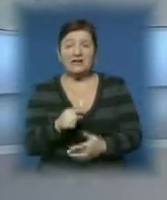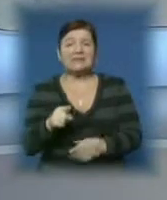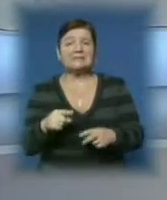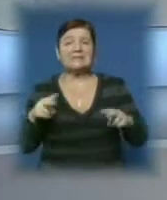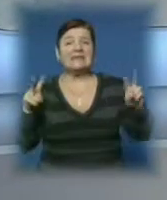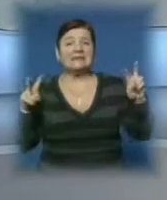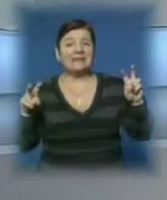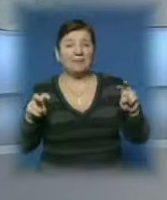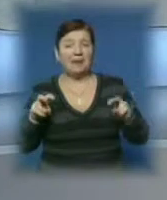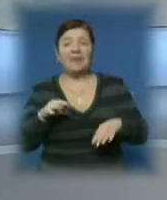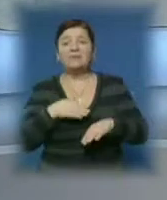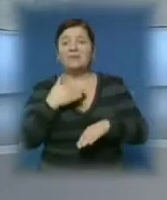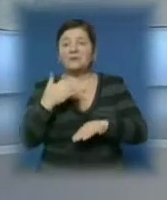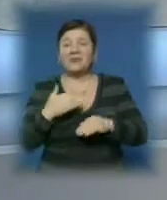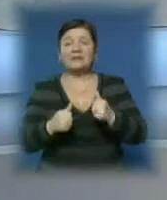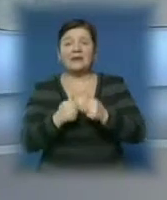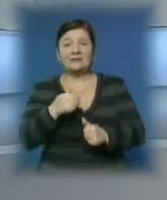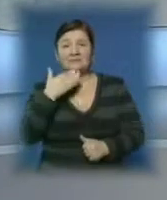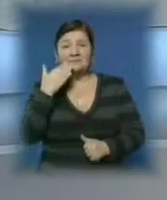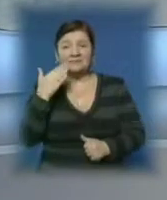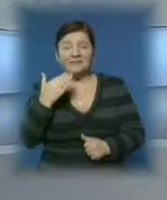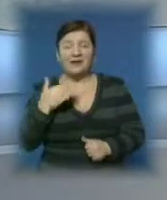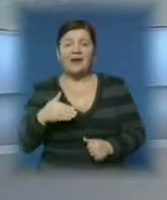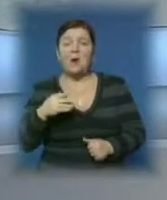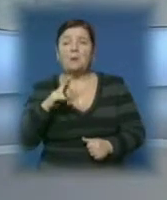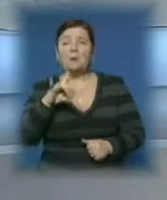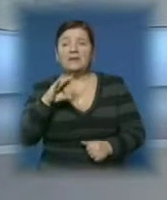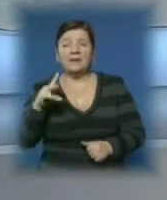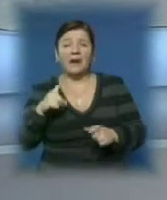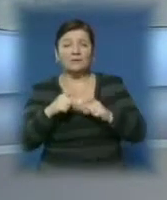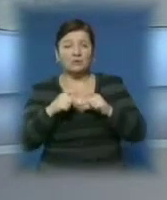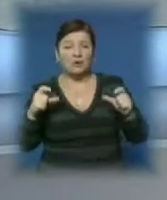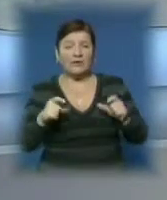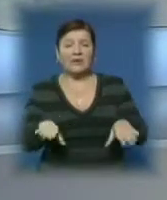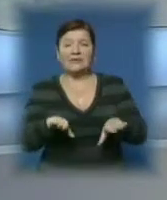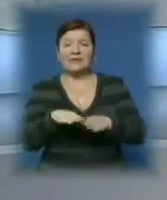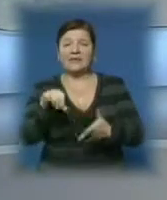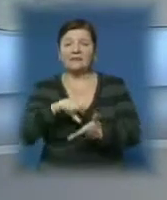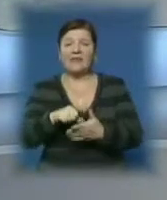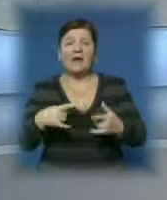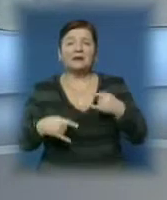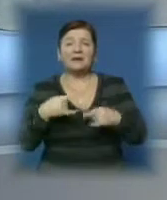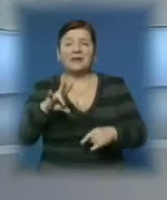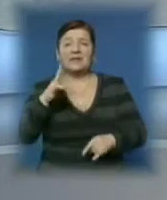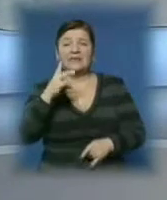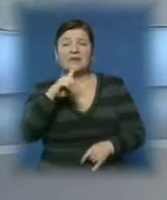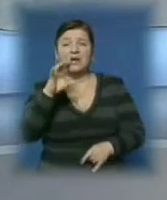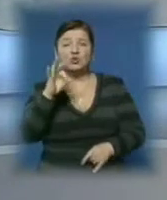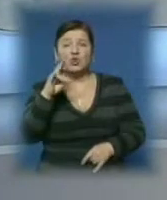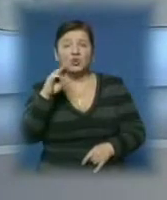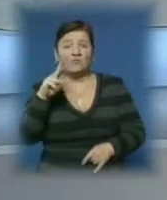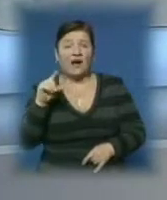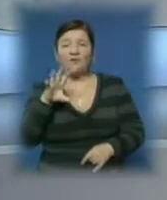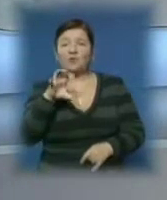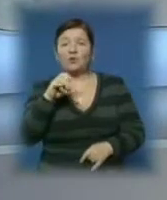теми для ужгородців провели тренінги та лекції в рамках фрі-медіашколи. А лекторами виступили тележурналіст Наталія Зотова, фотограф